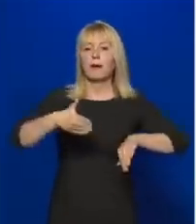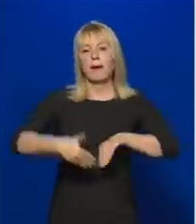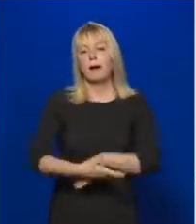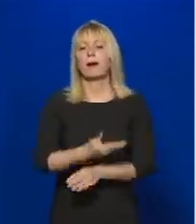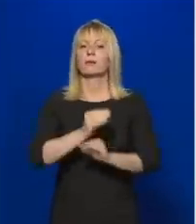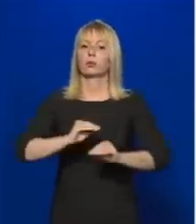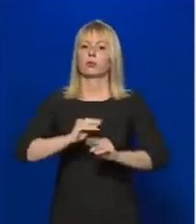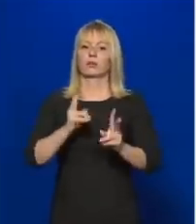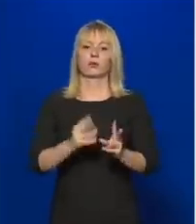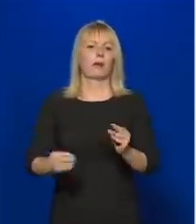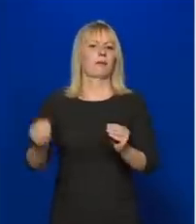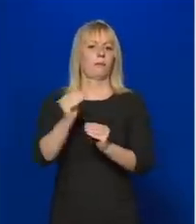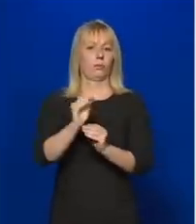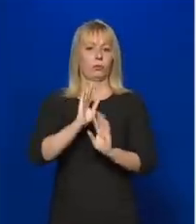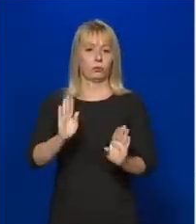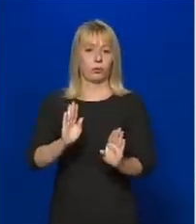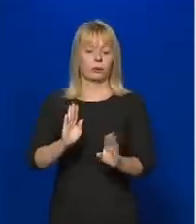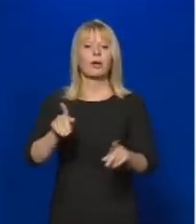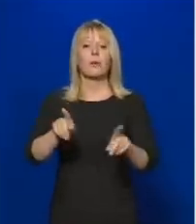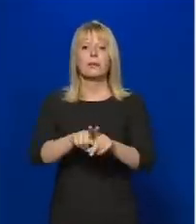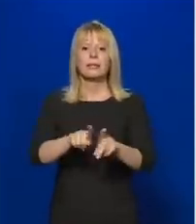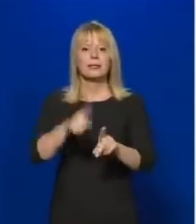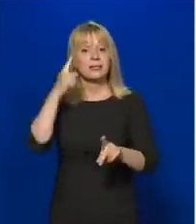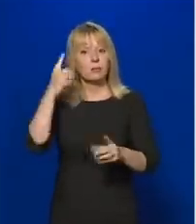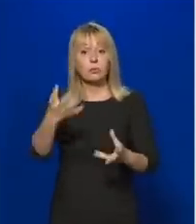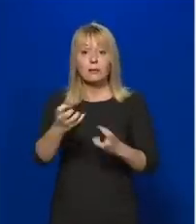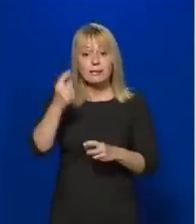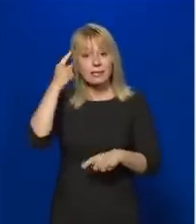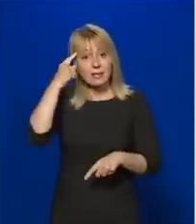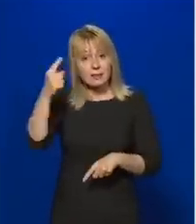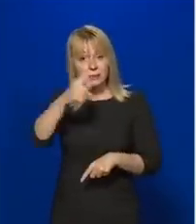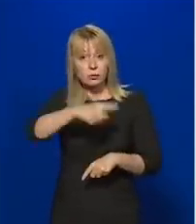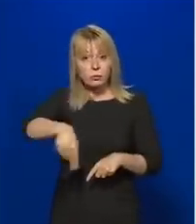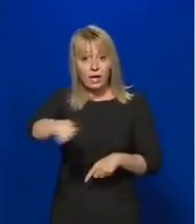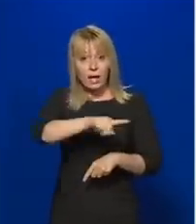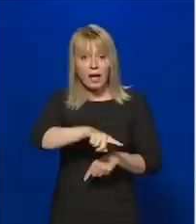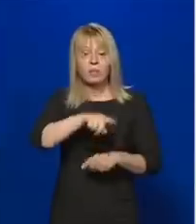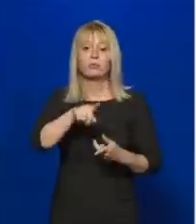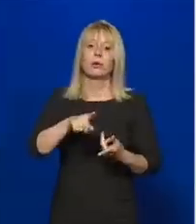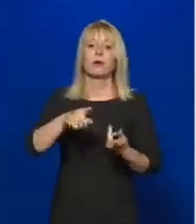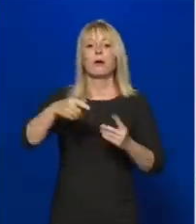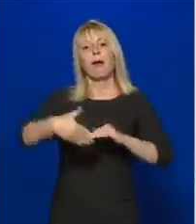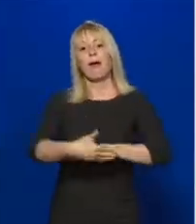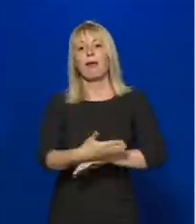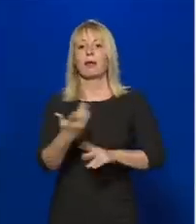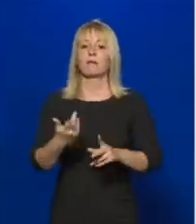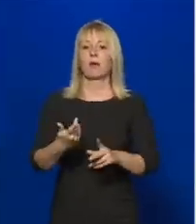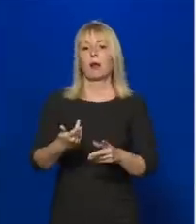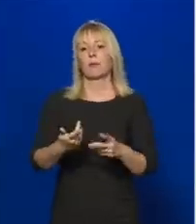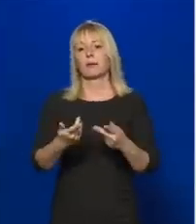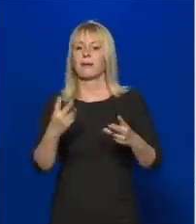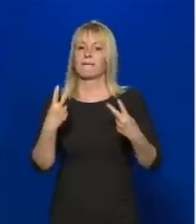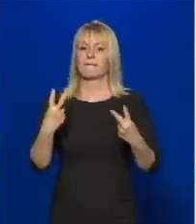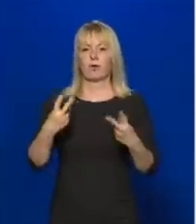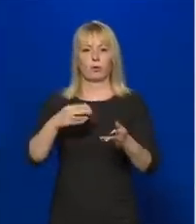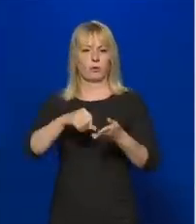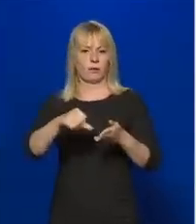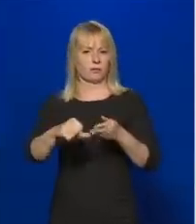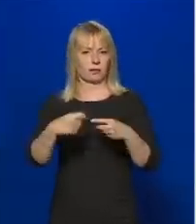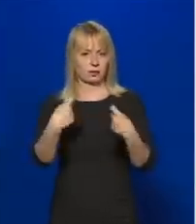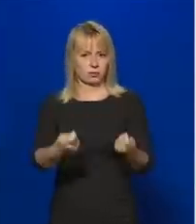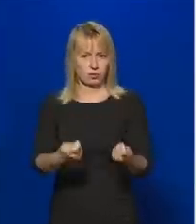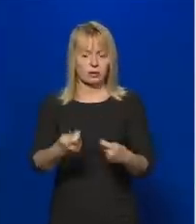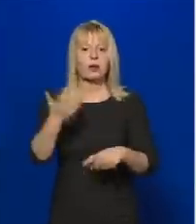így nem megszerzett tudást kell pótolni, nem pedig ennek helyére valamilyen nem vagyoni kártérítést adni. Ha valaki